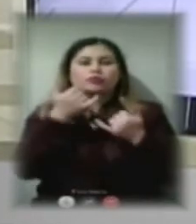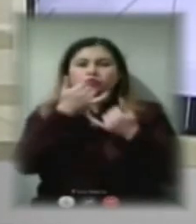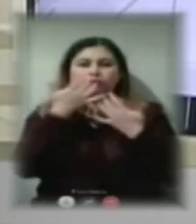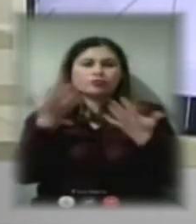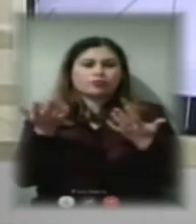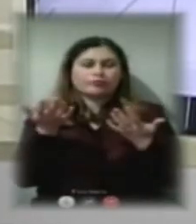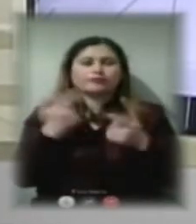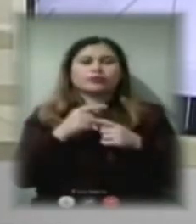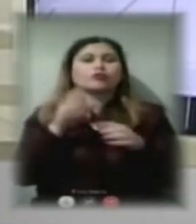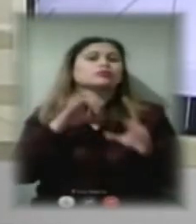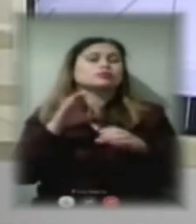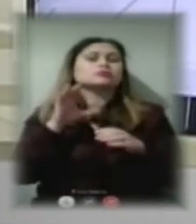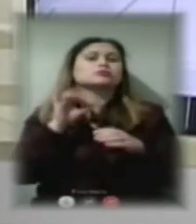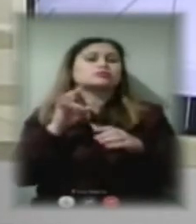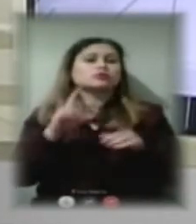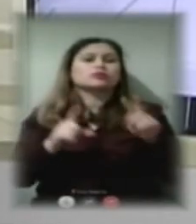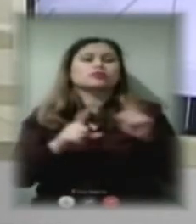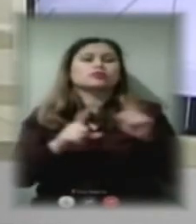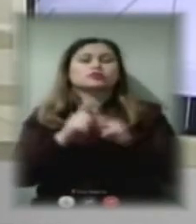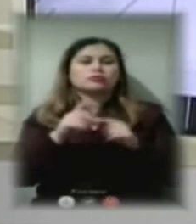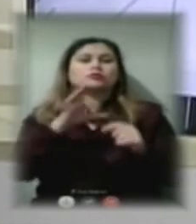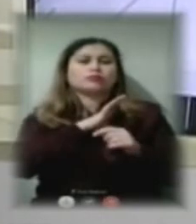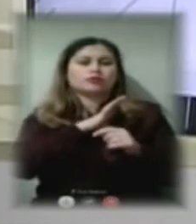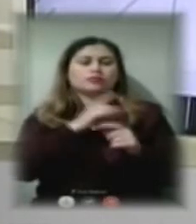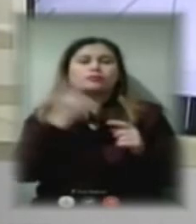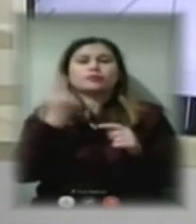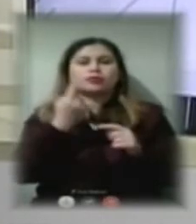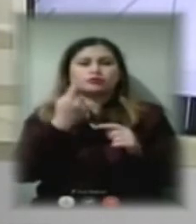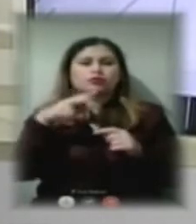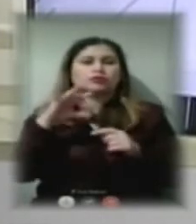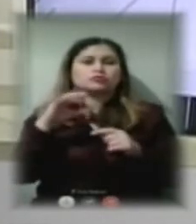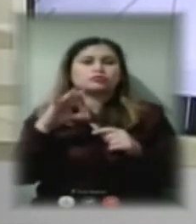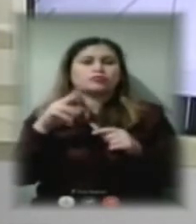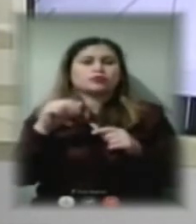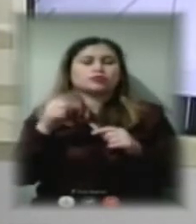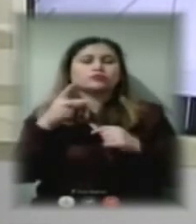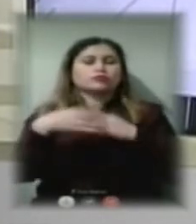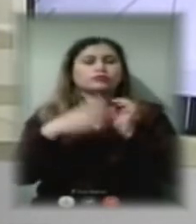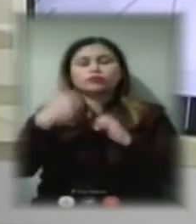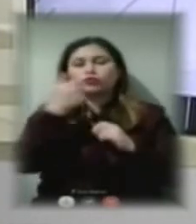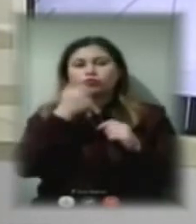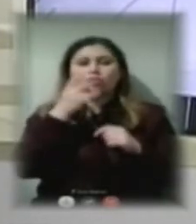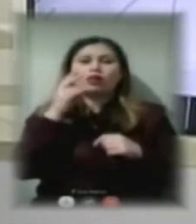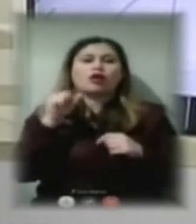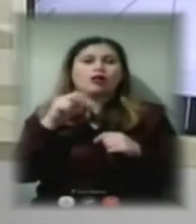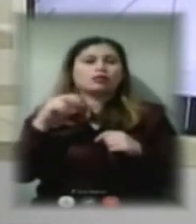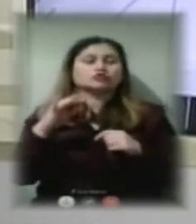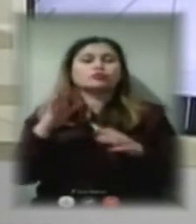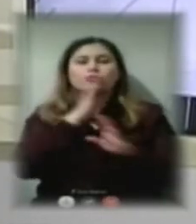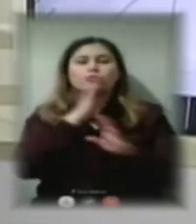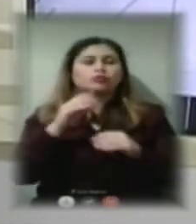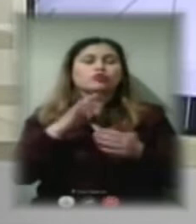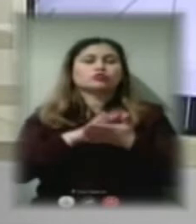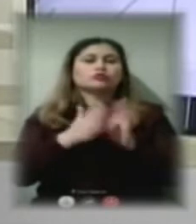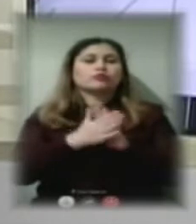сезон дійсно розпочаток було 1 листопада 2019 року, але ж погодні умови були такі, що